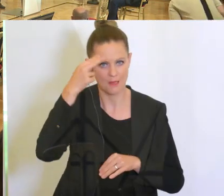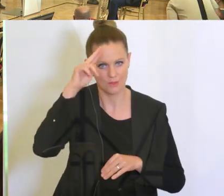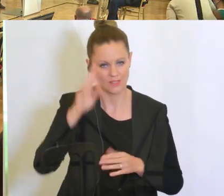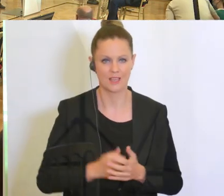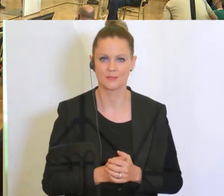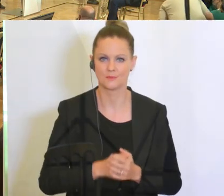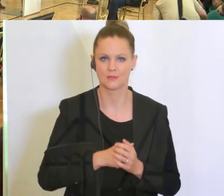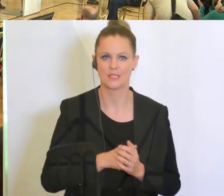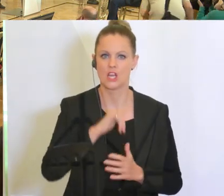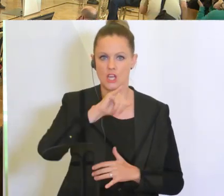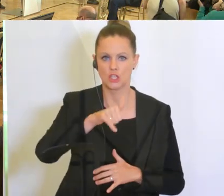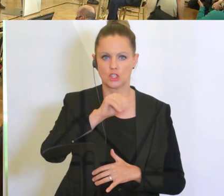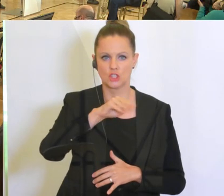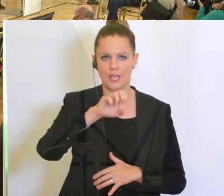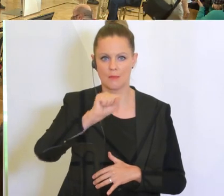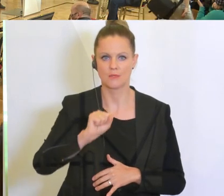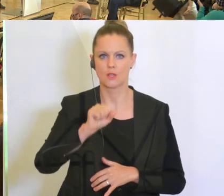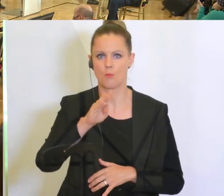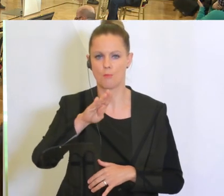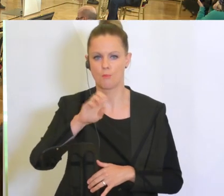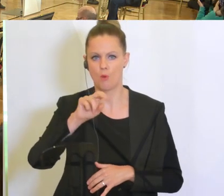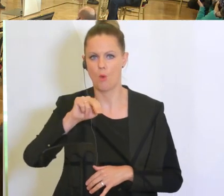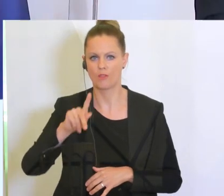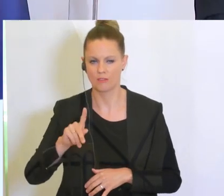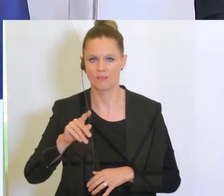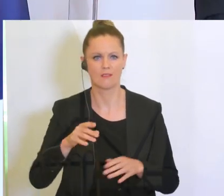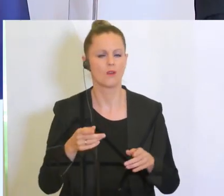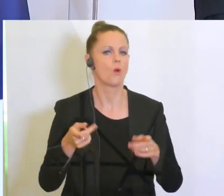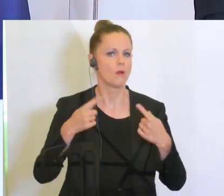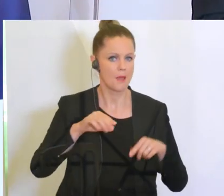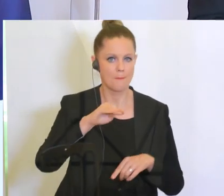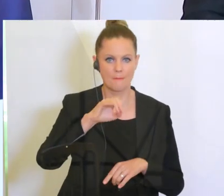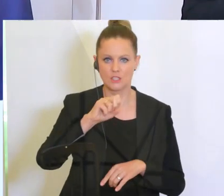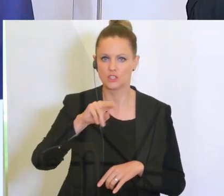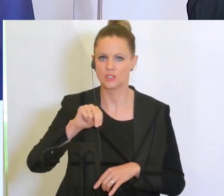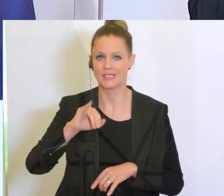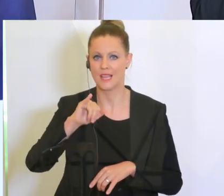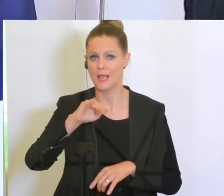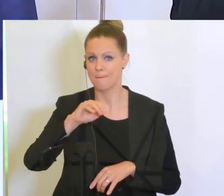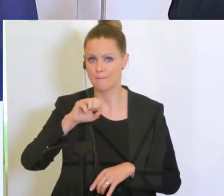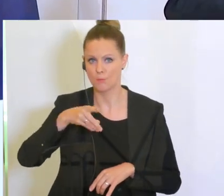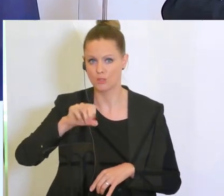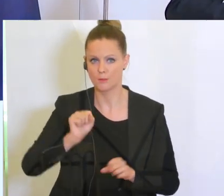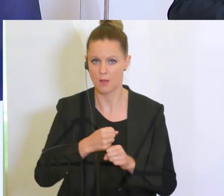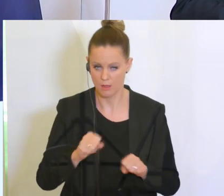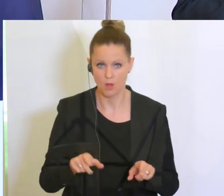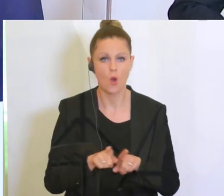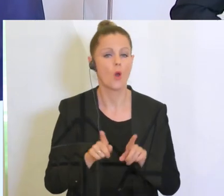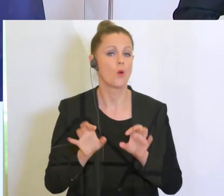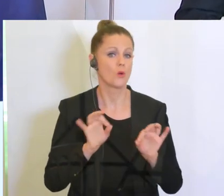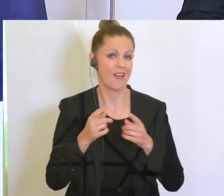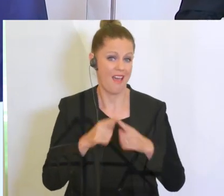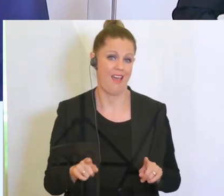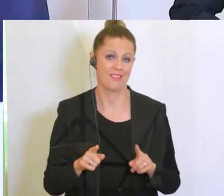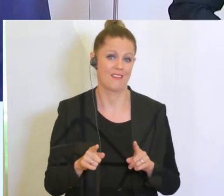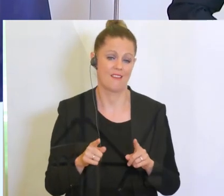James Bond, Mission Impossible oder Bollywood-Filme, Sie alle haben eines gemeinsam. Jeder dieser